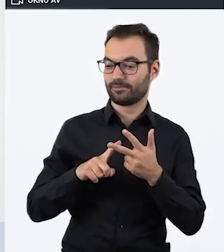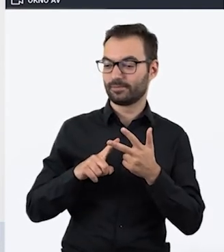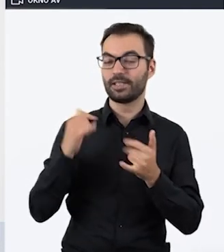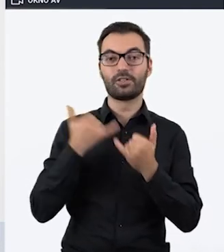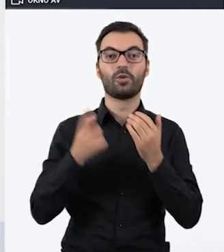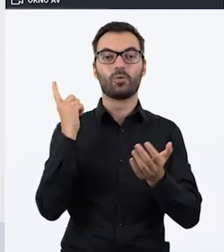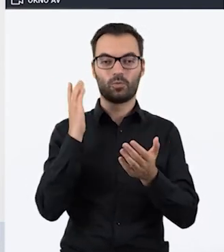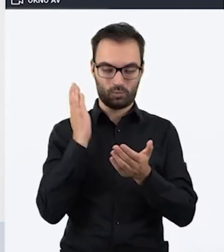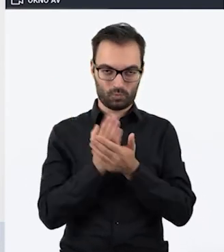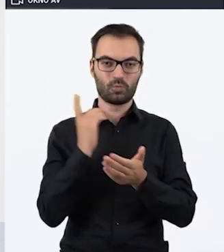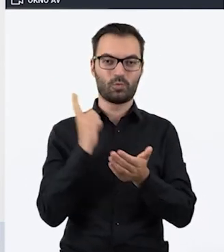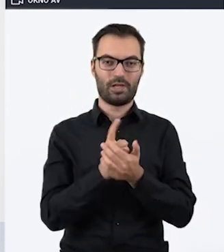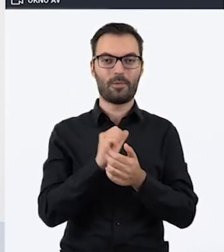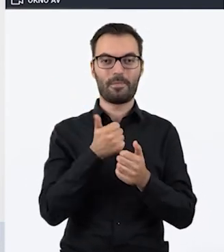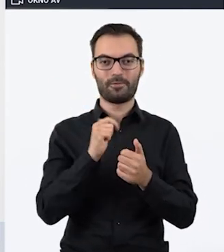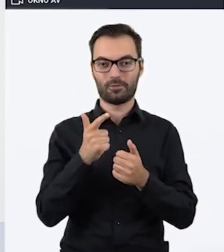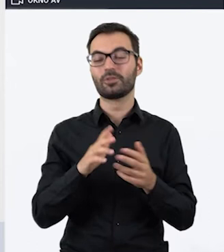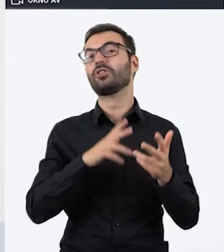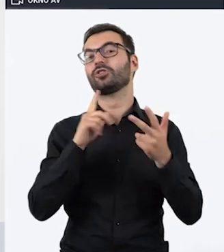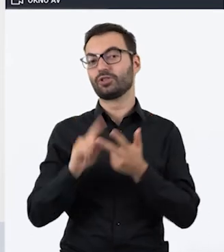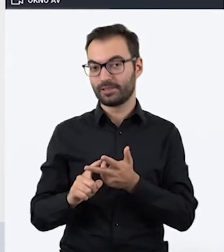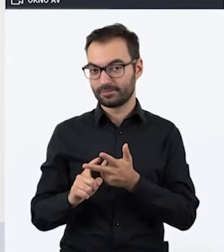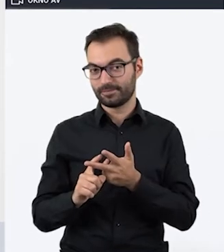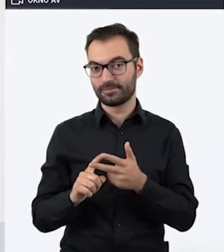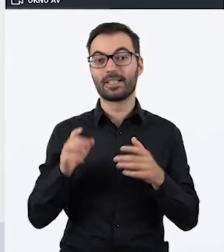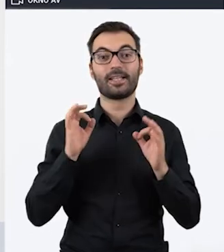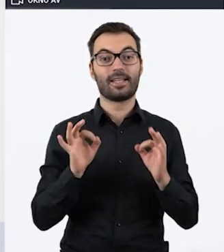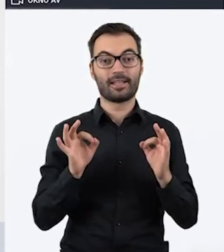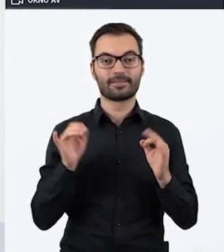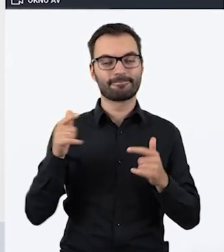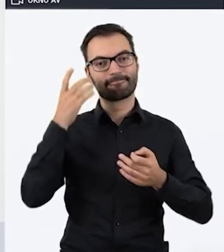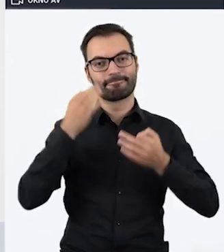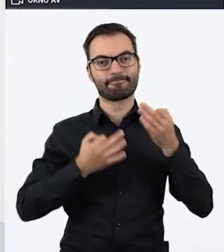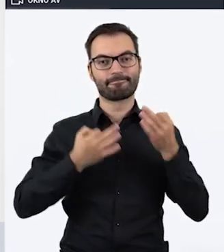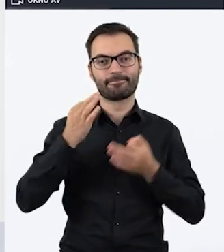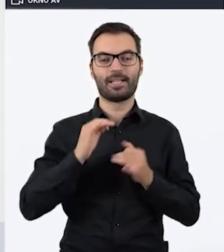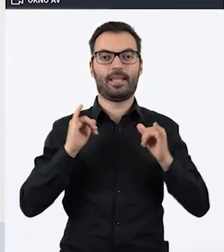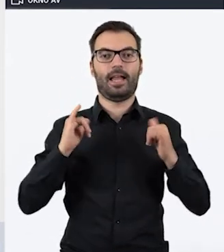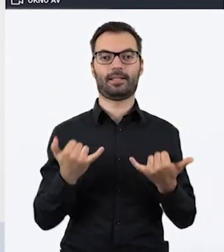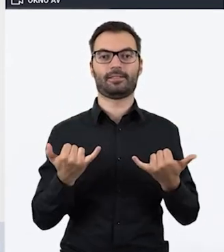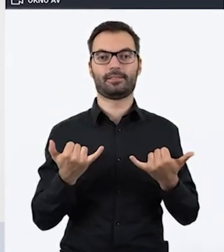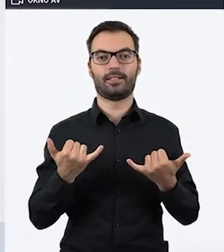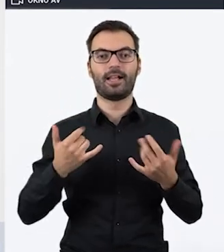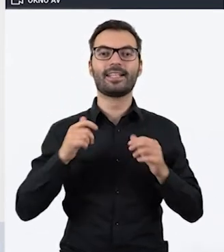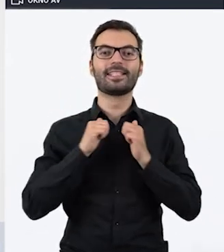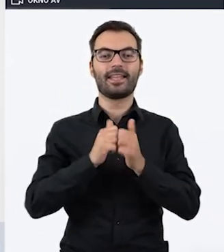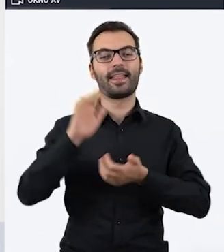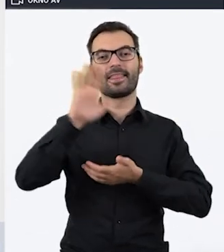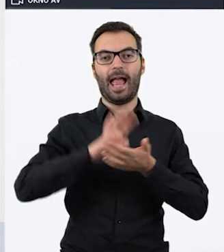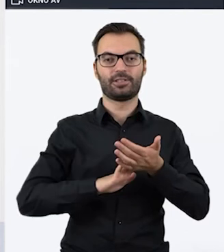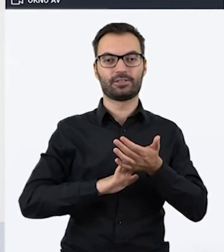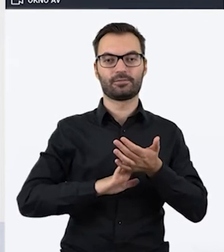pokonaliśmy pierwszy i drugi, to teraz przechodzimy do trzeciego. W tym miejscu musimy zastanowić się, jakie treści zadań